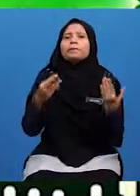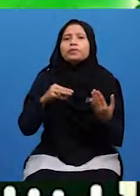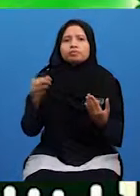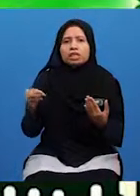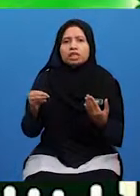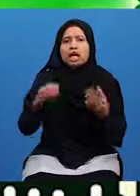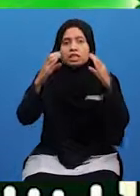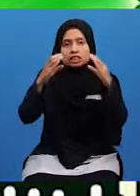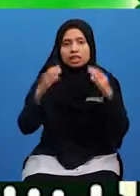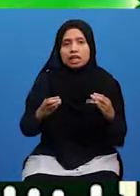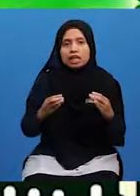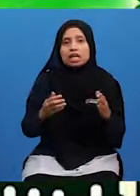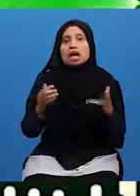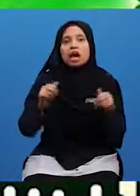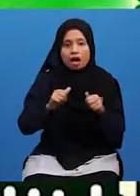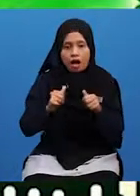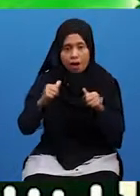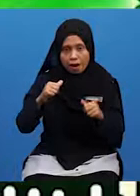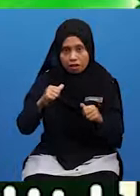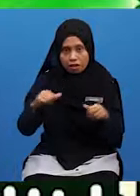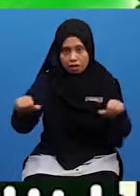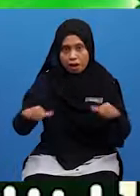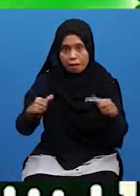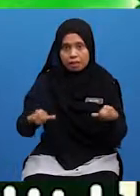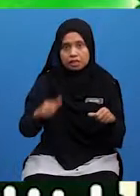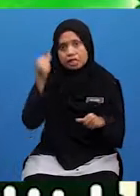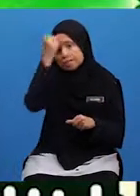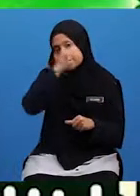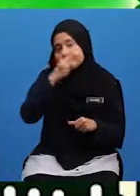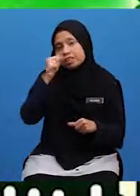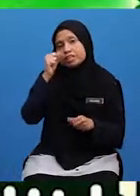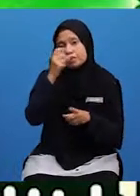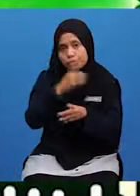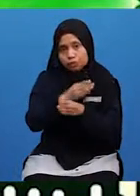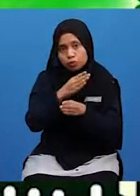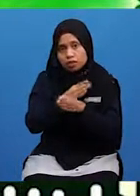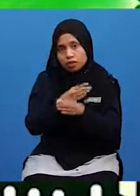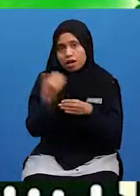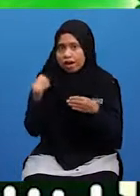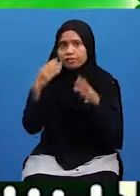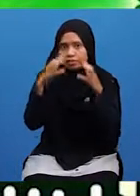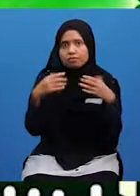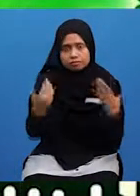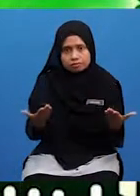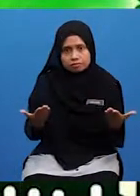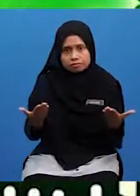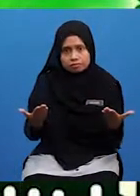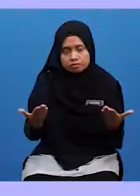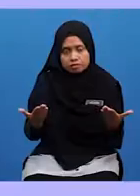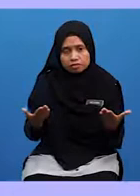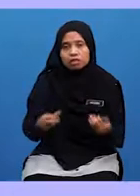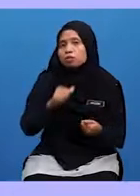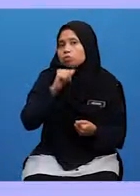Murid-murid Caranya Mengamalkan Sifat Sidik Eh Kenapa Ada Cara Ya